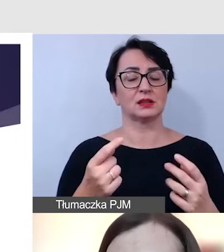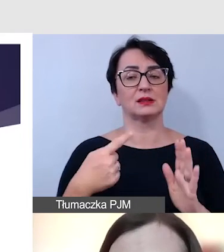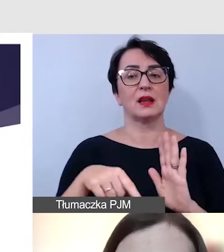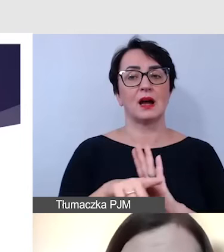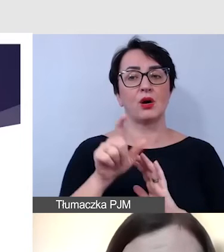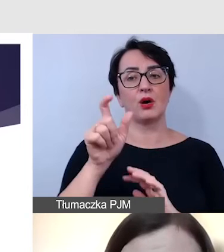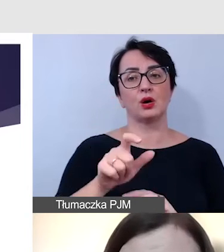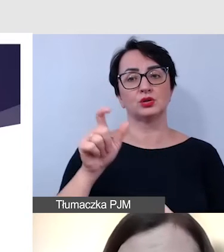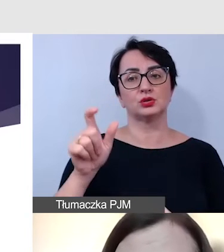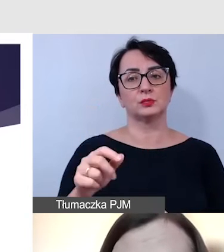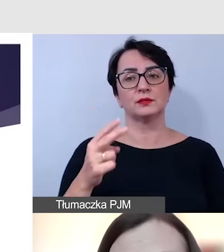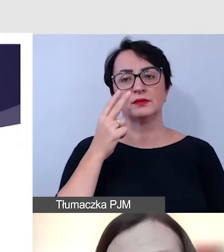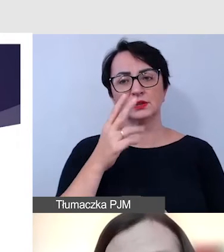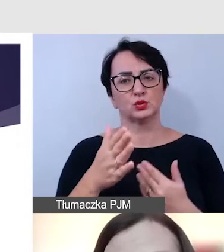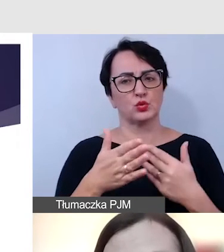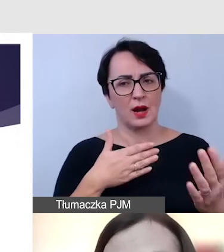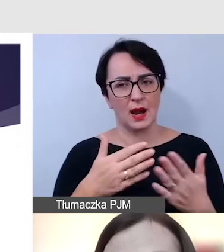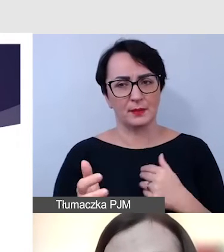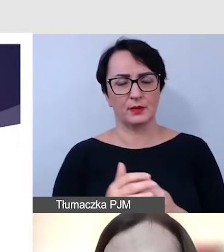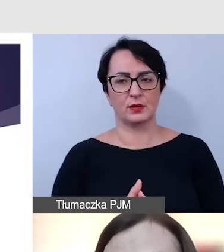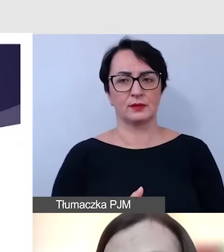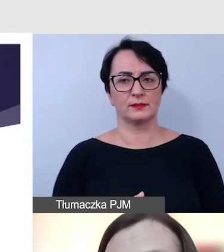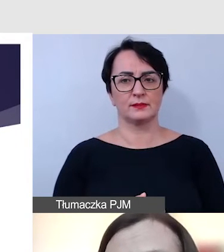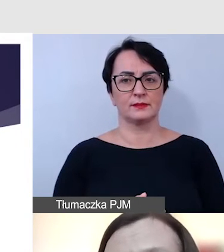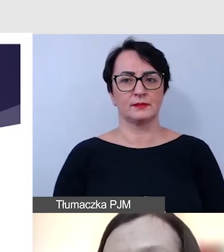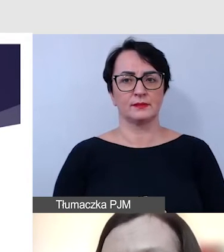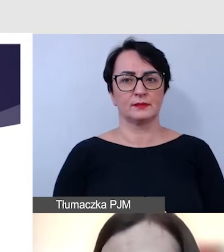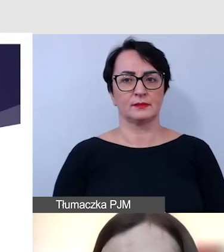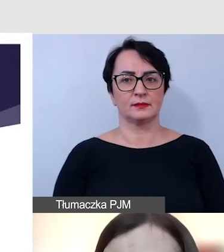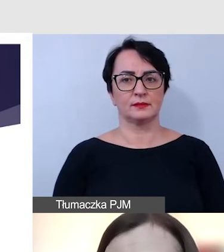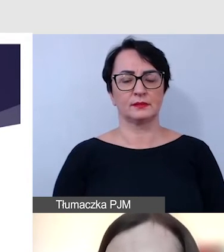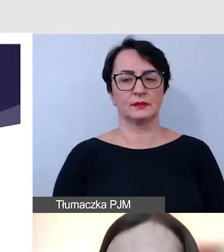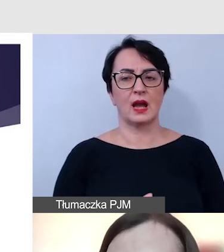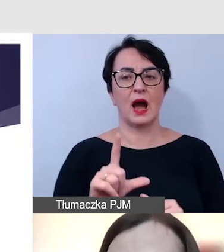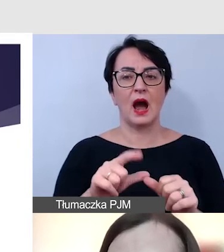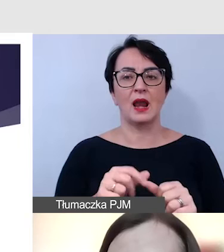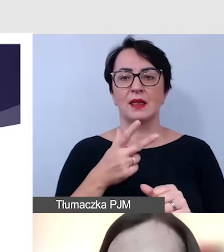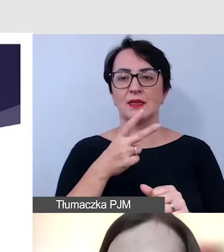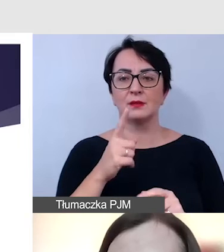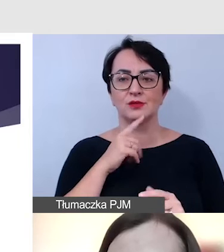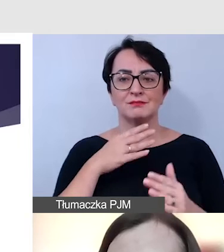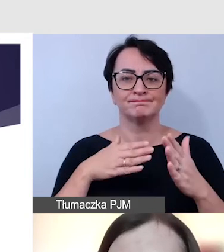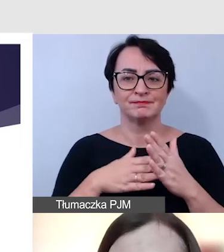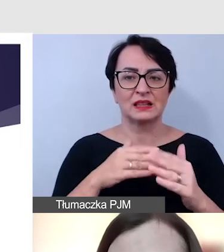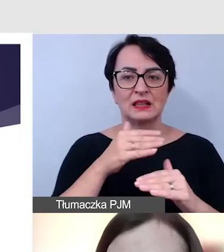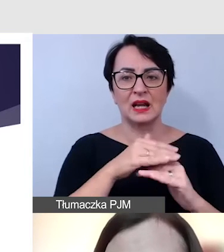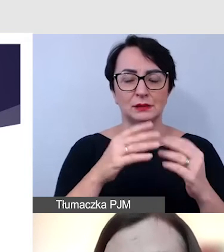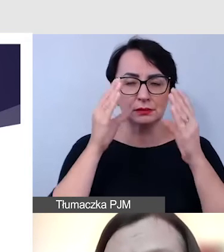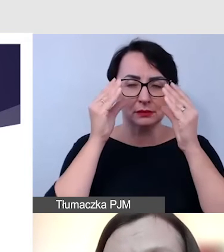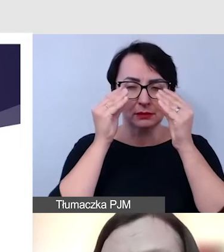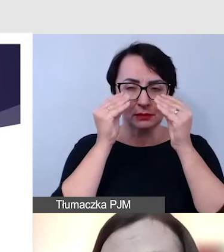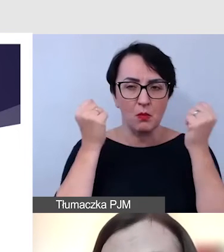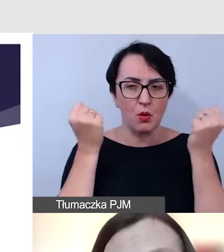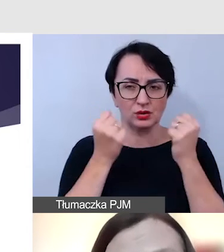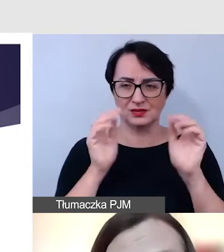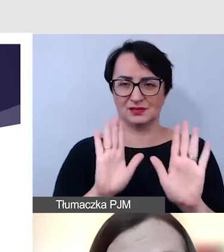słabowidzących, ale nie na granicy widzenia.